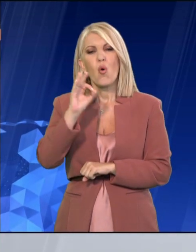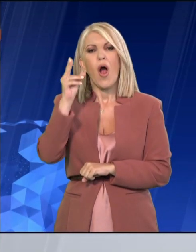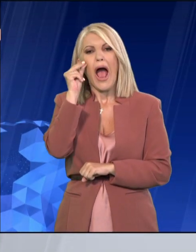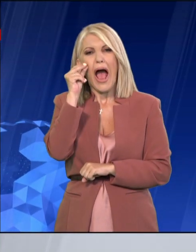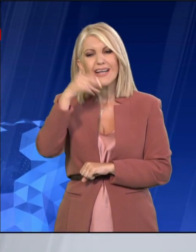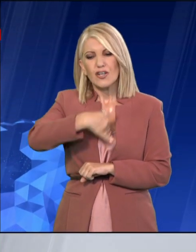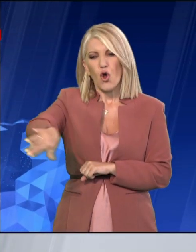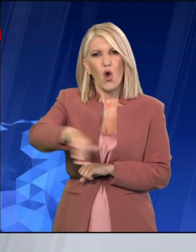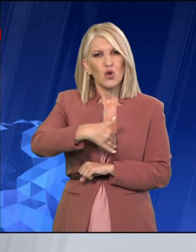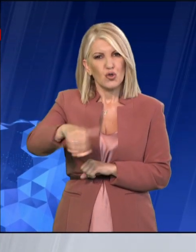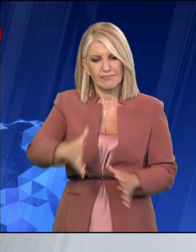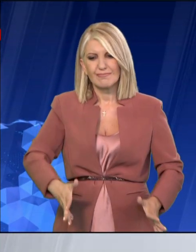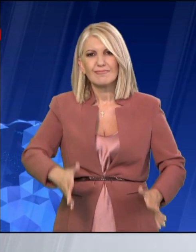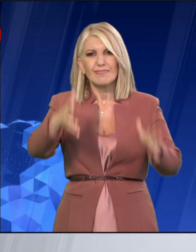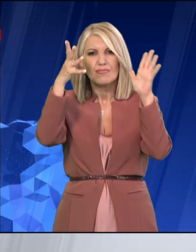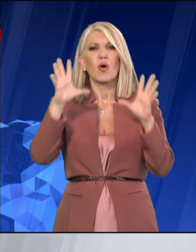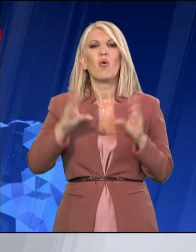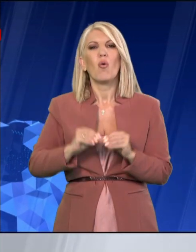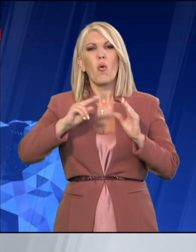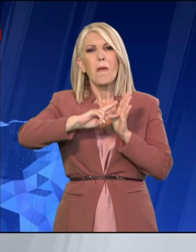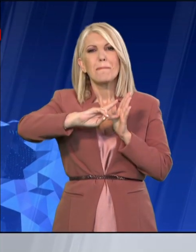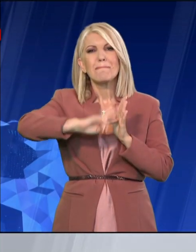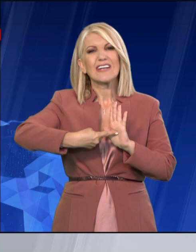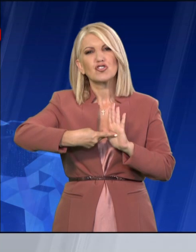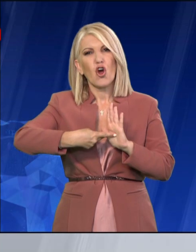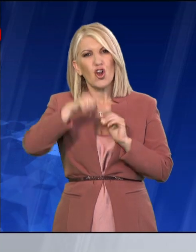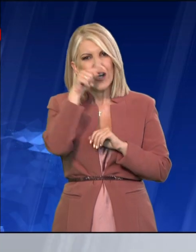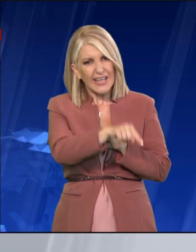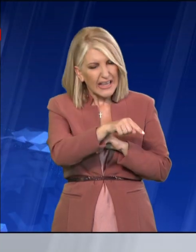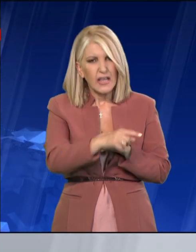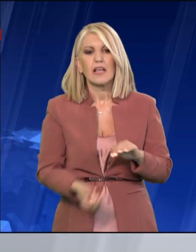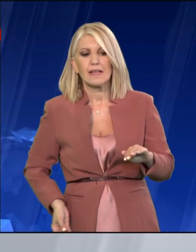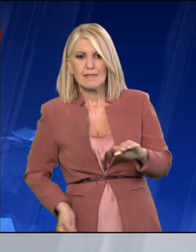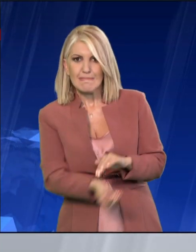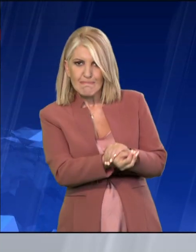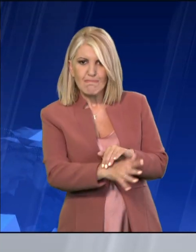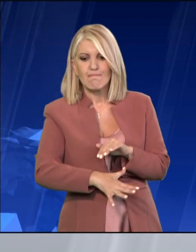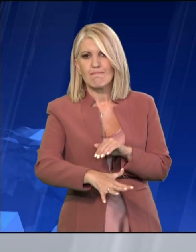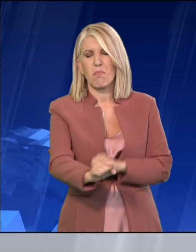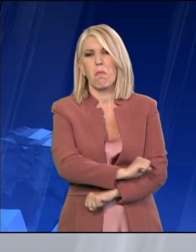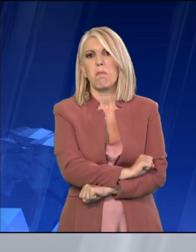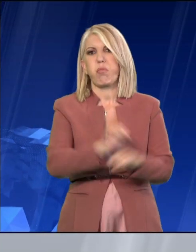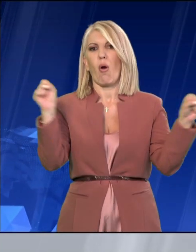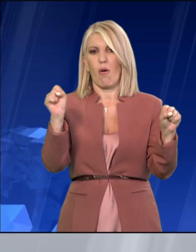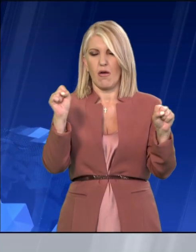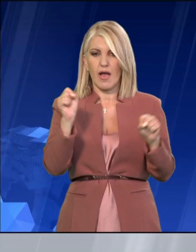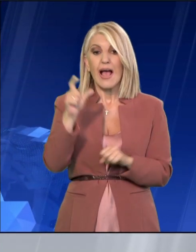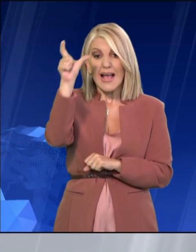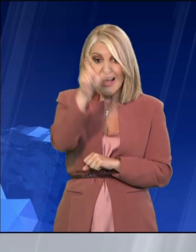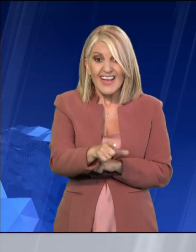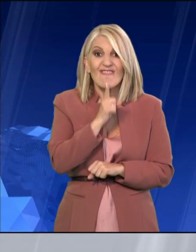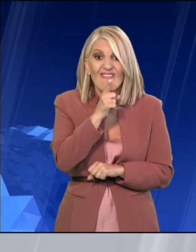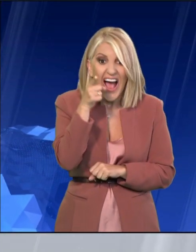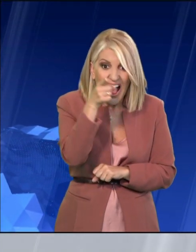Χανών, κατέγραψε κάμερα ασφαλείας όπως φαίνεται σε βίντεο που έρχεται στο φως. Ο Άνδρας, του οποίου τα χαρακτηριστικά δεν είναι ευδιάκριτα,